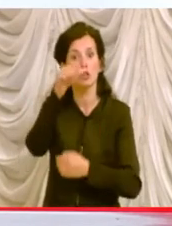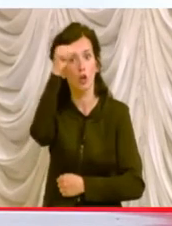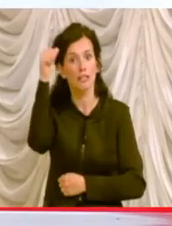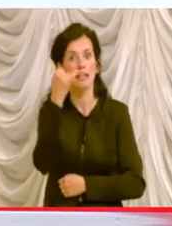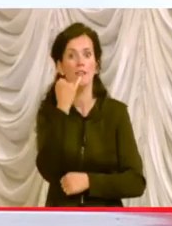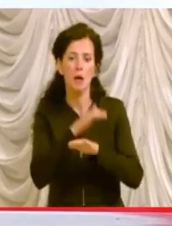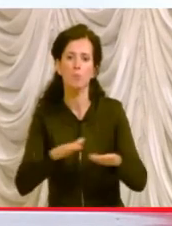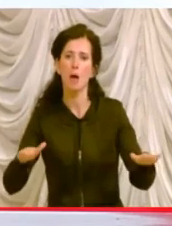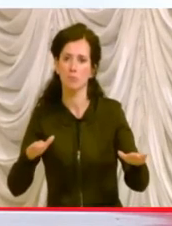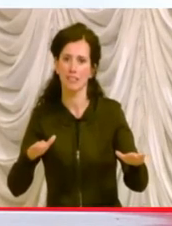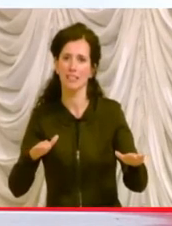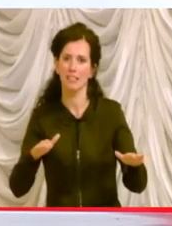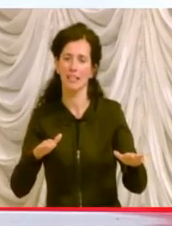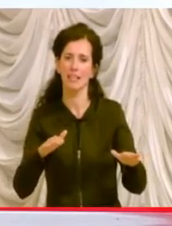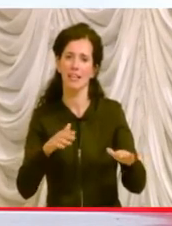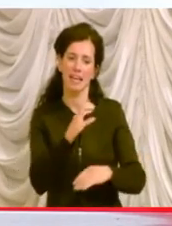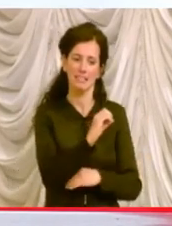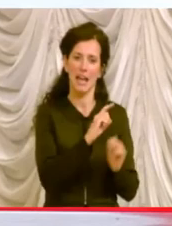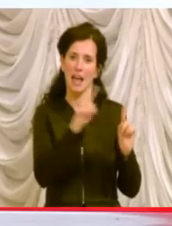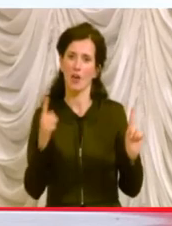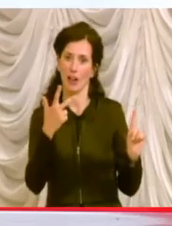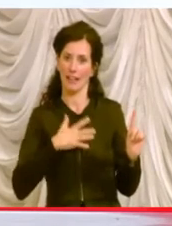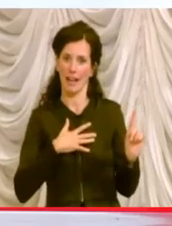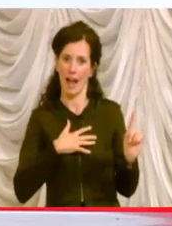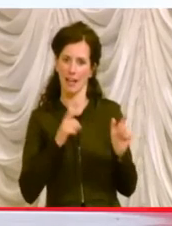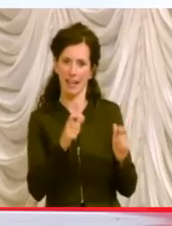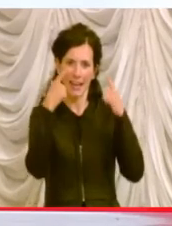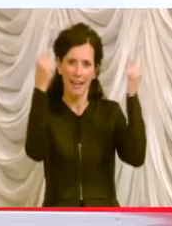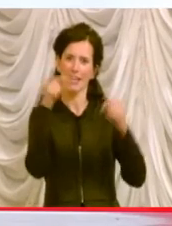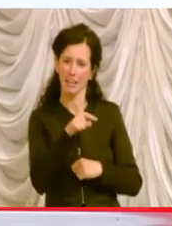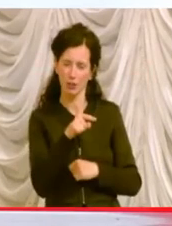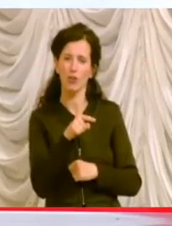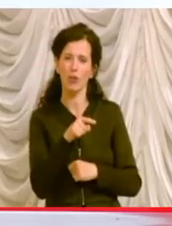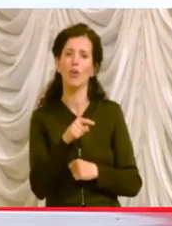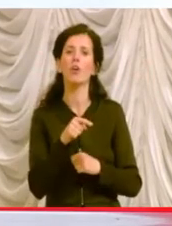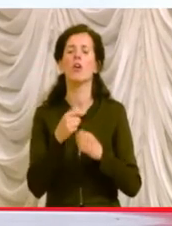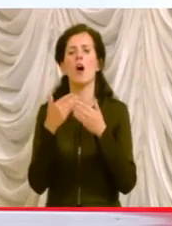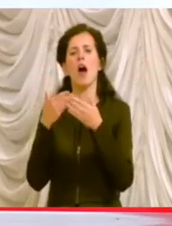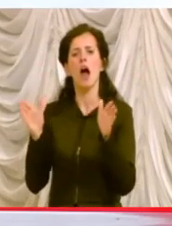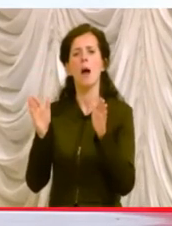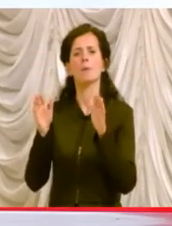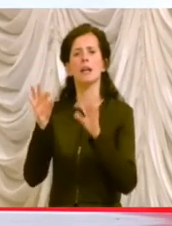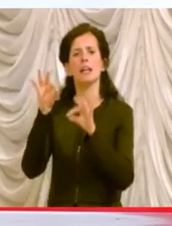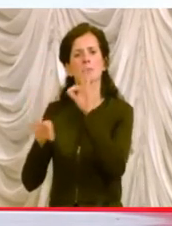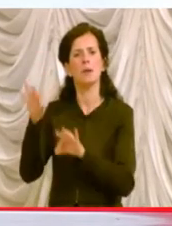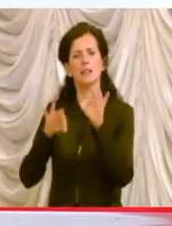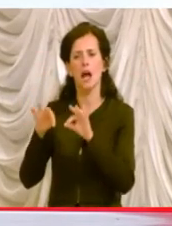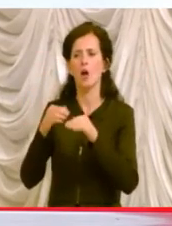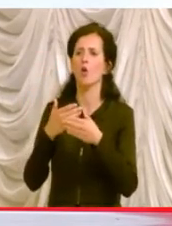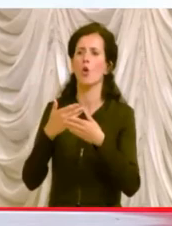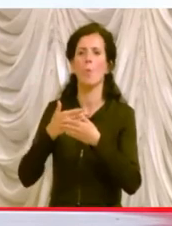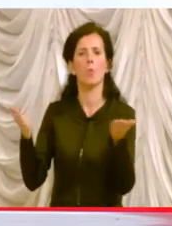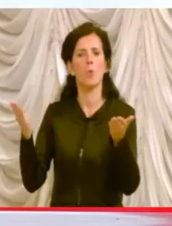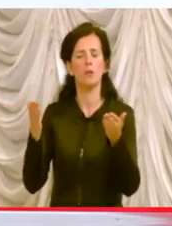per i bambini in età da nido da 0 a 3 anni, riprendono gli spettacoli aperti al pubblico in sale teatrali, sale da